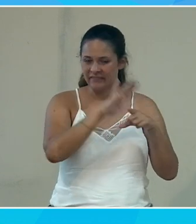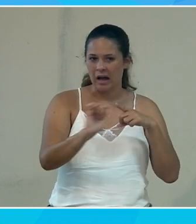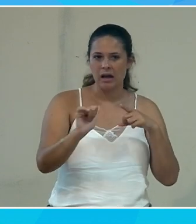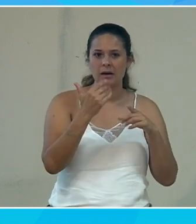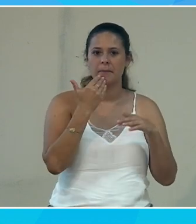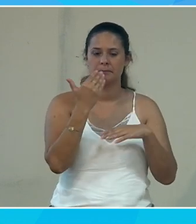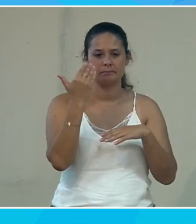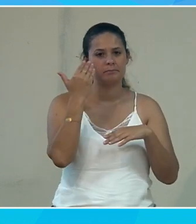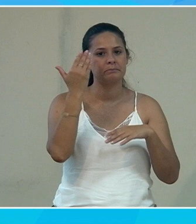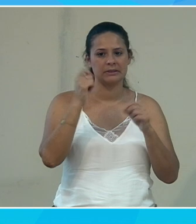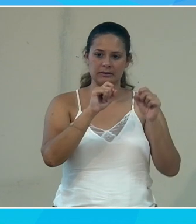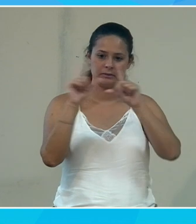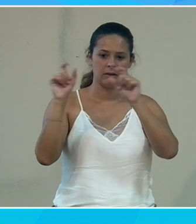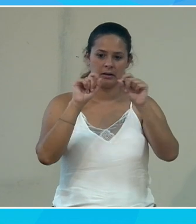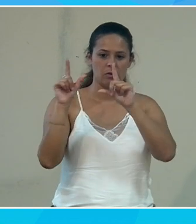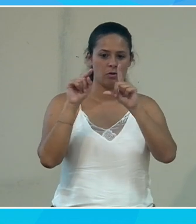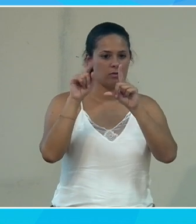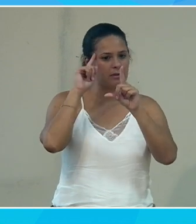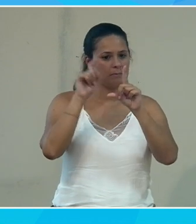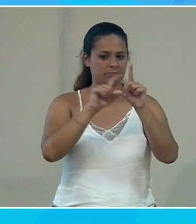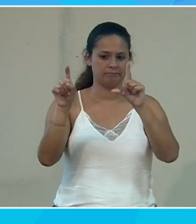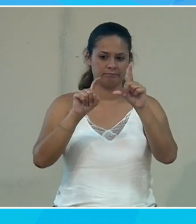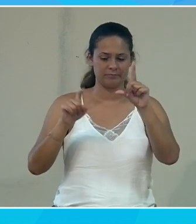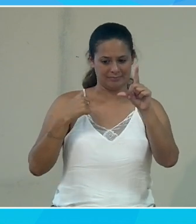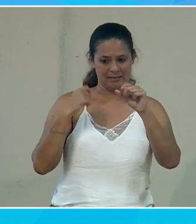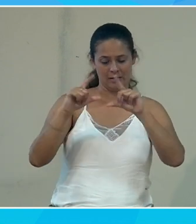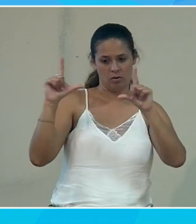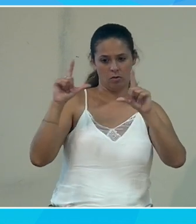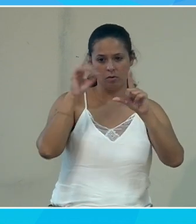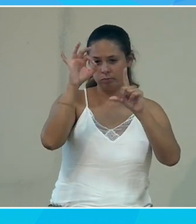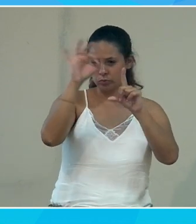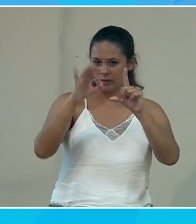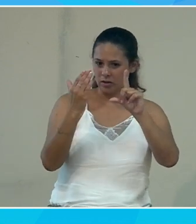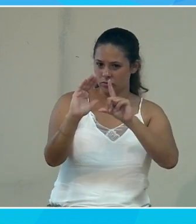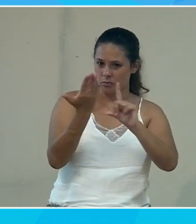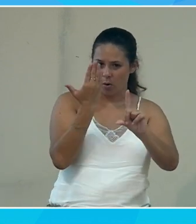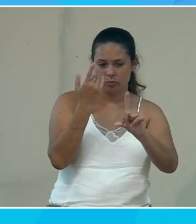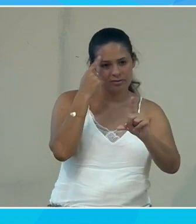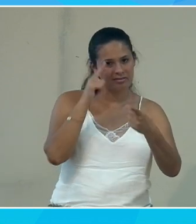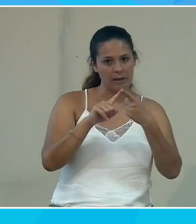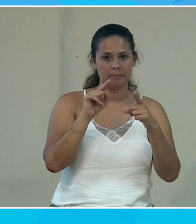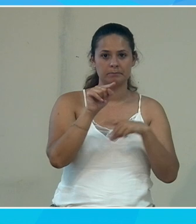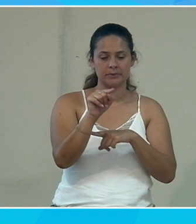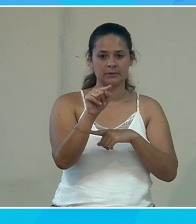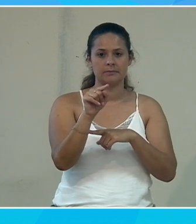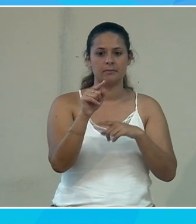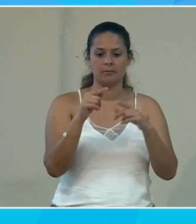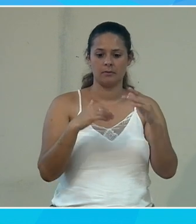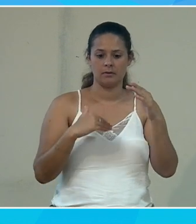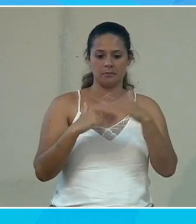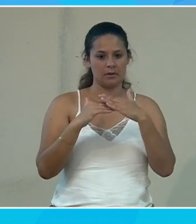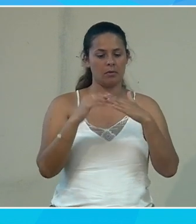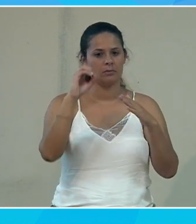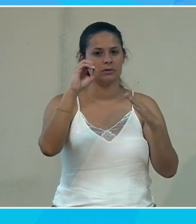un petit slider qui peut se déplacer en fait sur un écran et qui doit indiquer par exemple un pourcentage c'est à dire le slider il a une bande minimum qui est